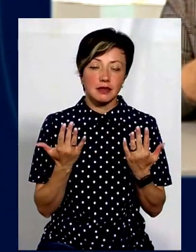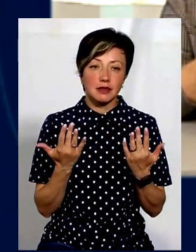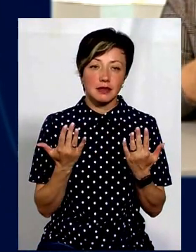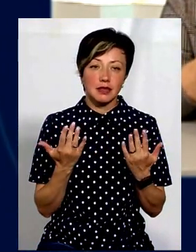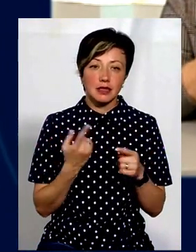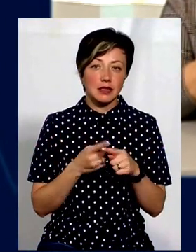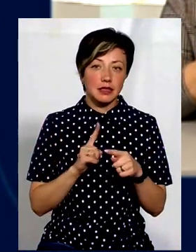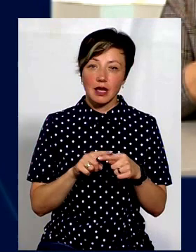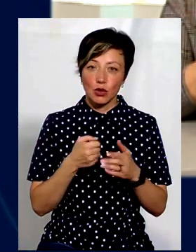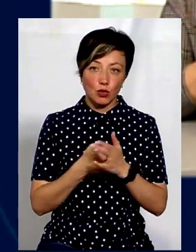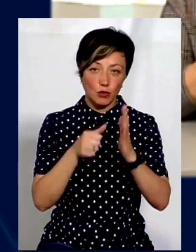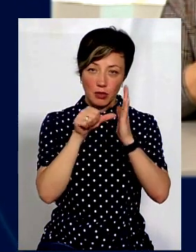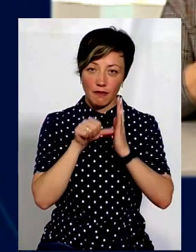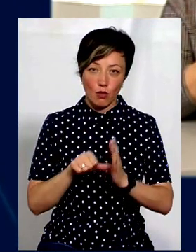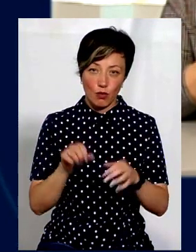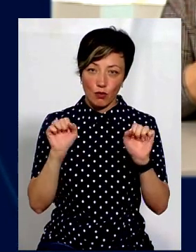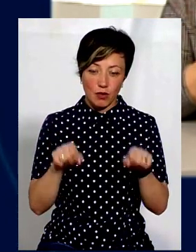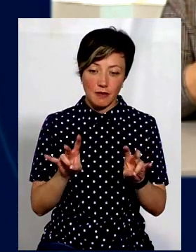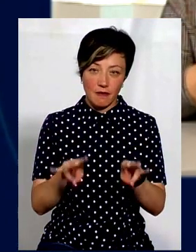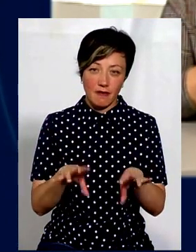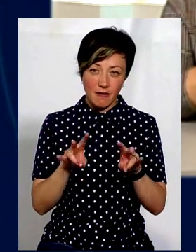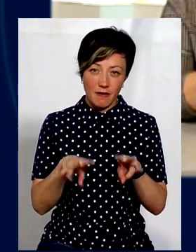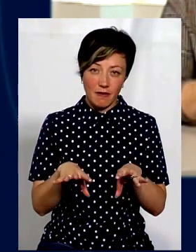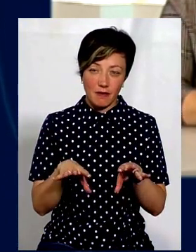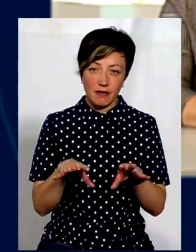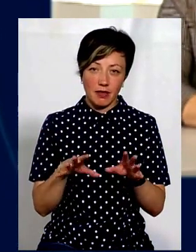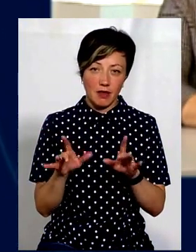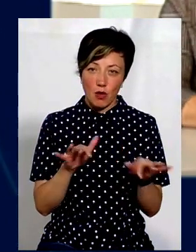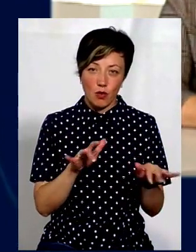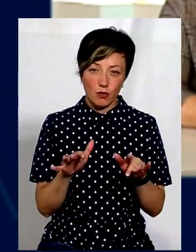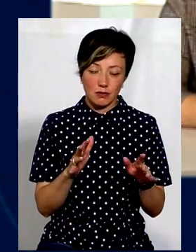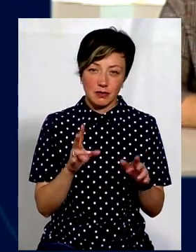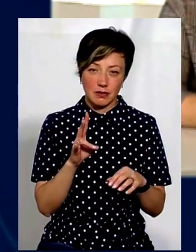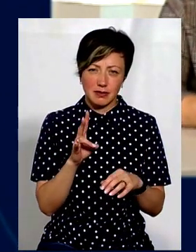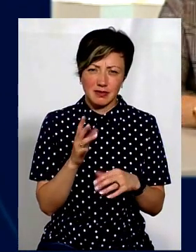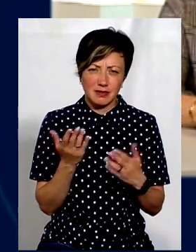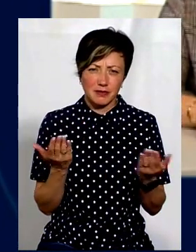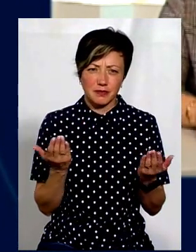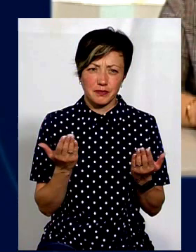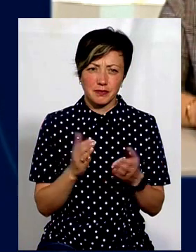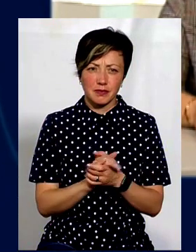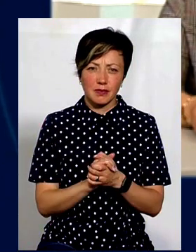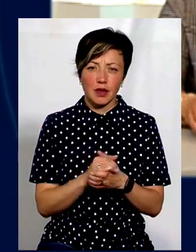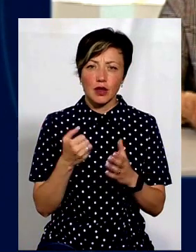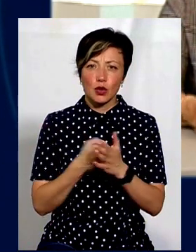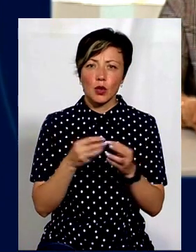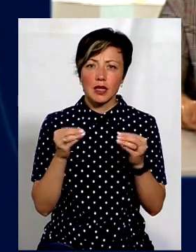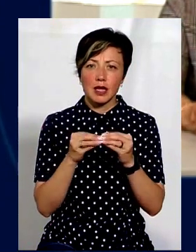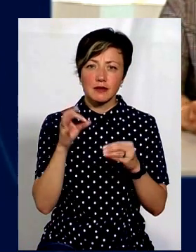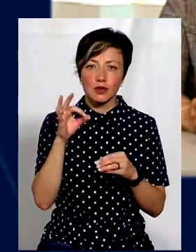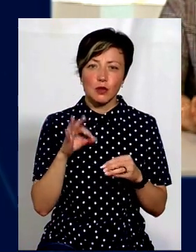Це до півроку він може, взагалі, майже з мінімальною втратою ваги, десь до